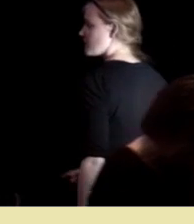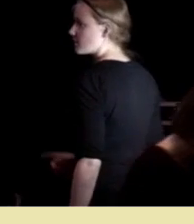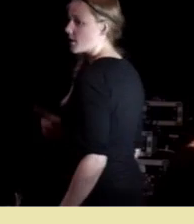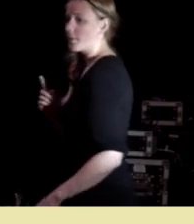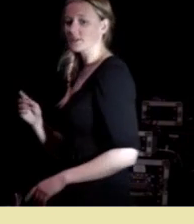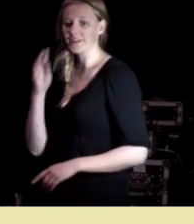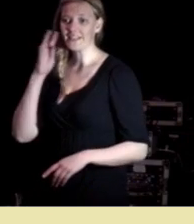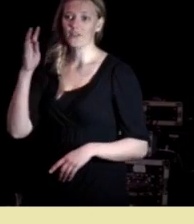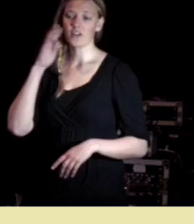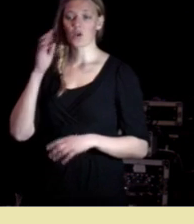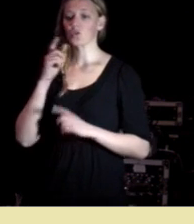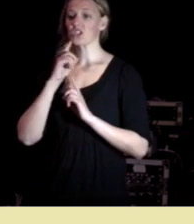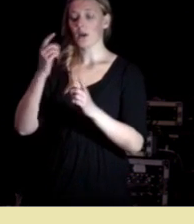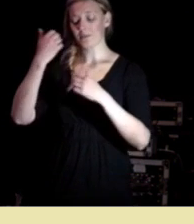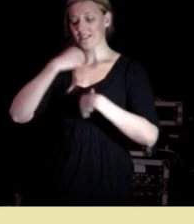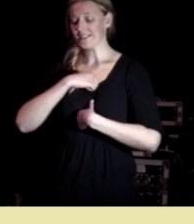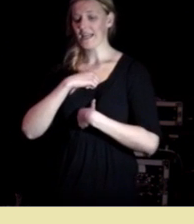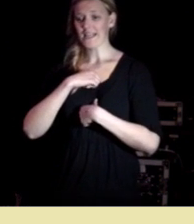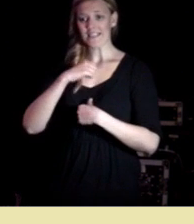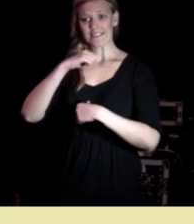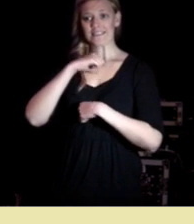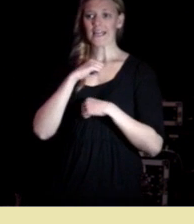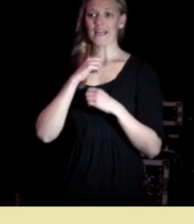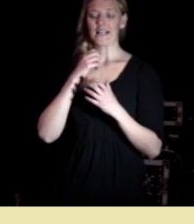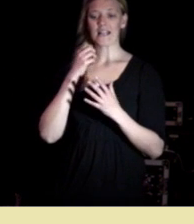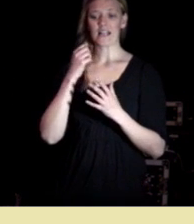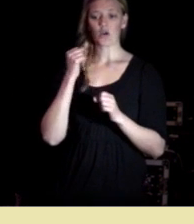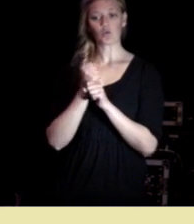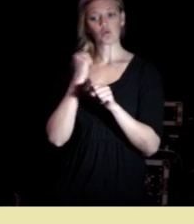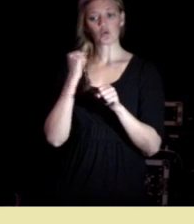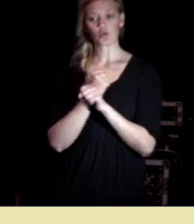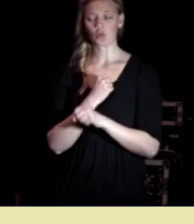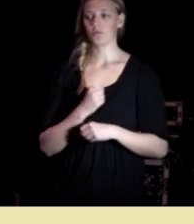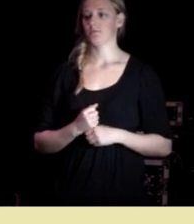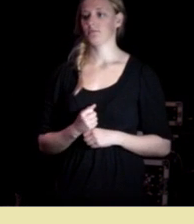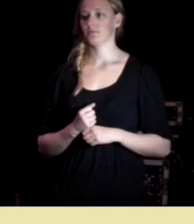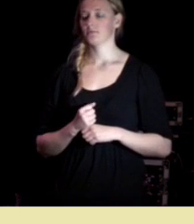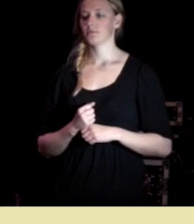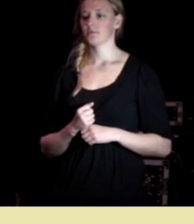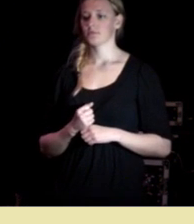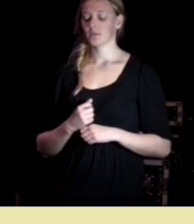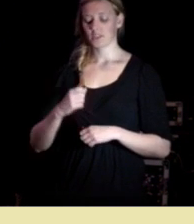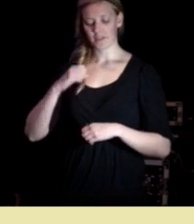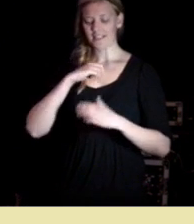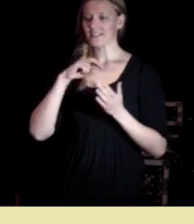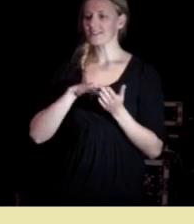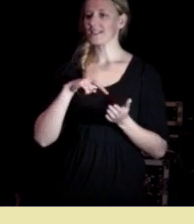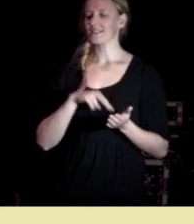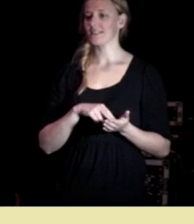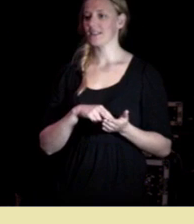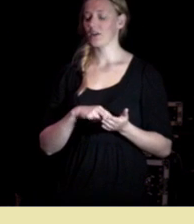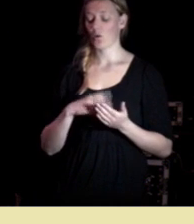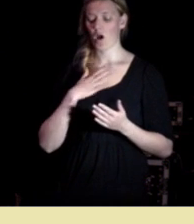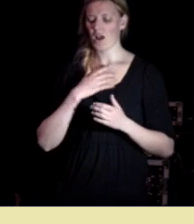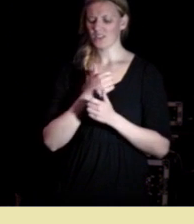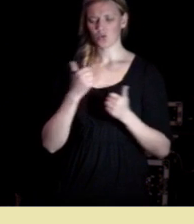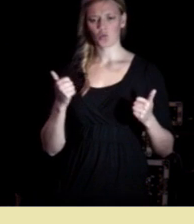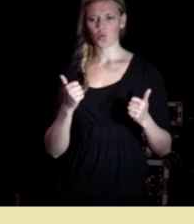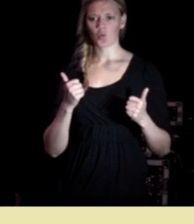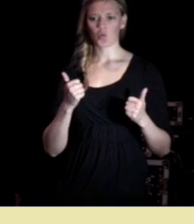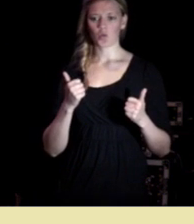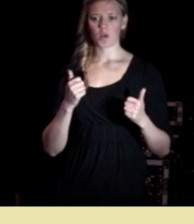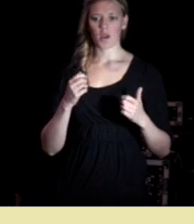skape seg selv selvkonstruksjon er blitt en ny norm man skal være selvstendig også da har vi et av de store